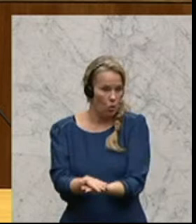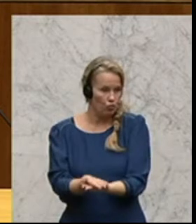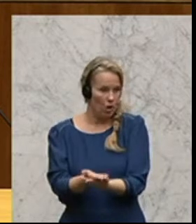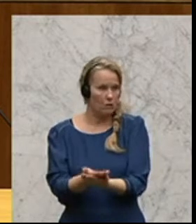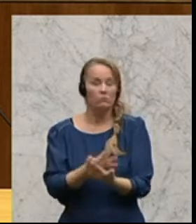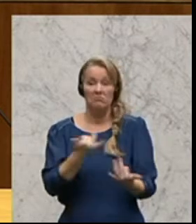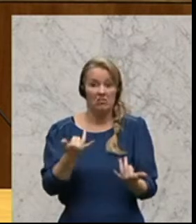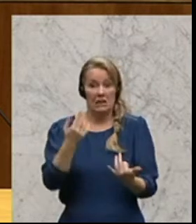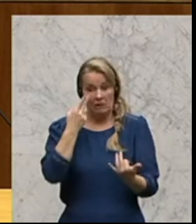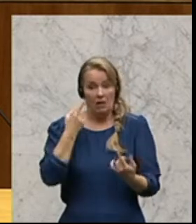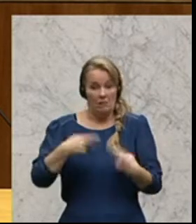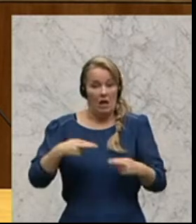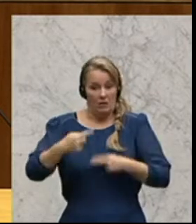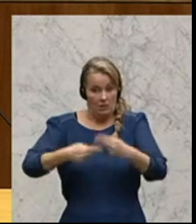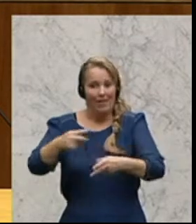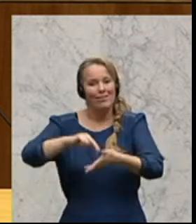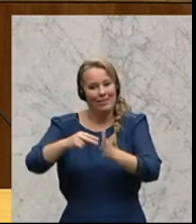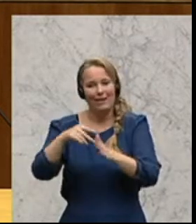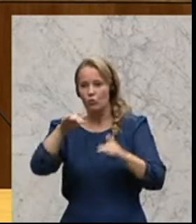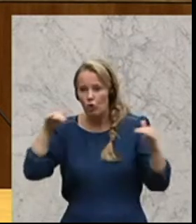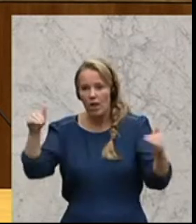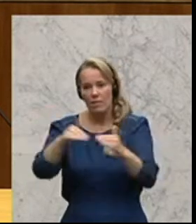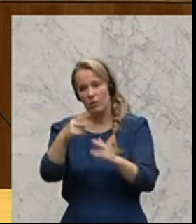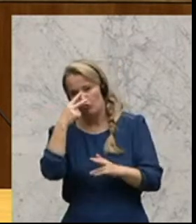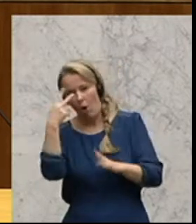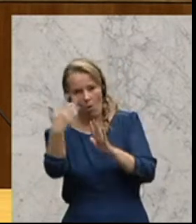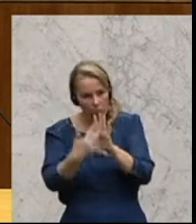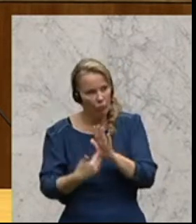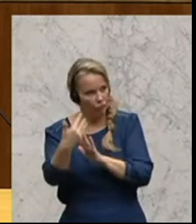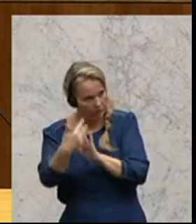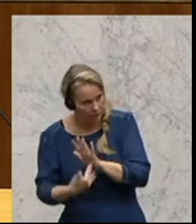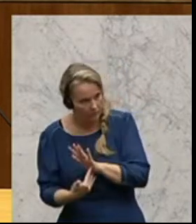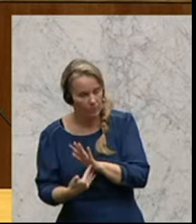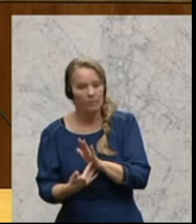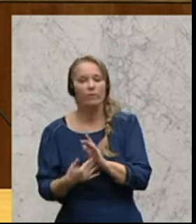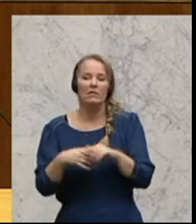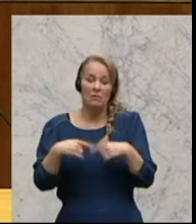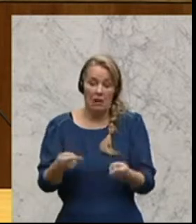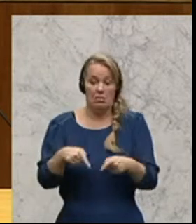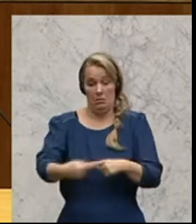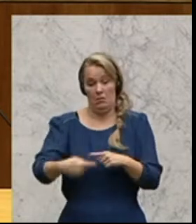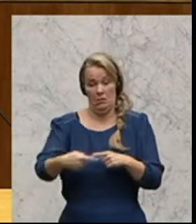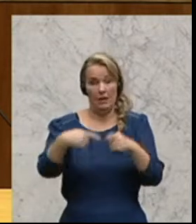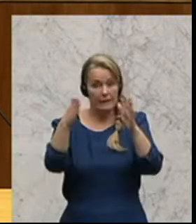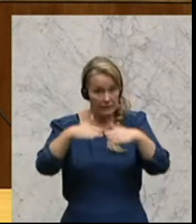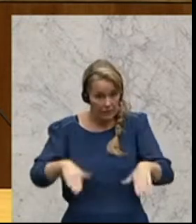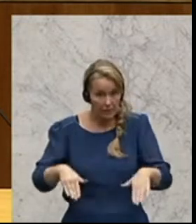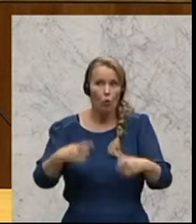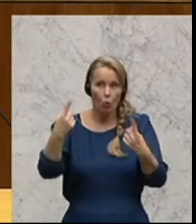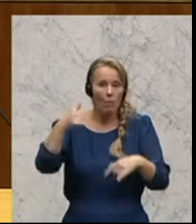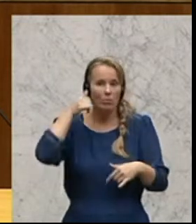Die Vorgangsweise, die weitere ist, dass auf der technischen Ebene dieser Vorschlag jetzt geprüft wird, dass es im Laufe des Dezember noch eine